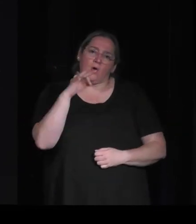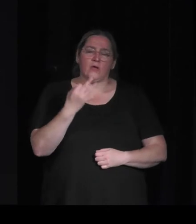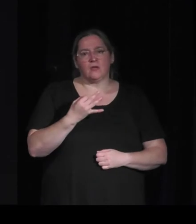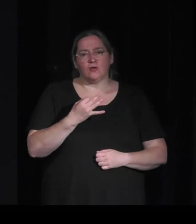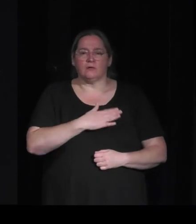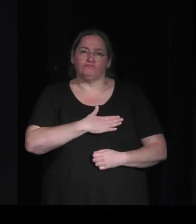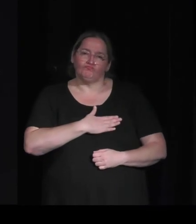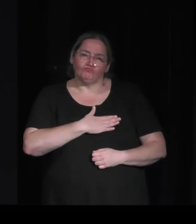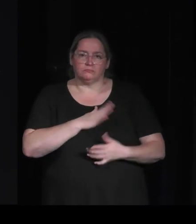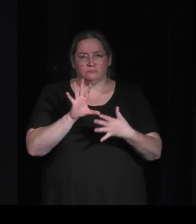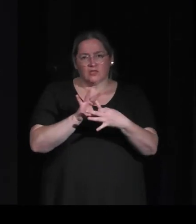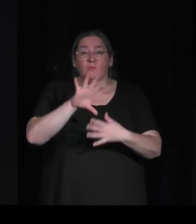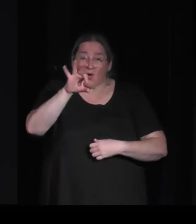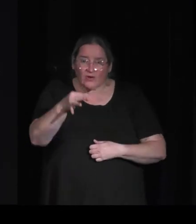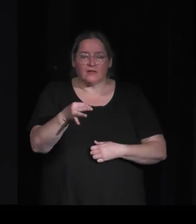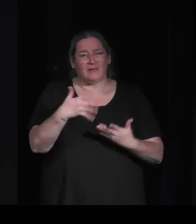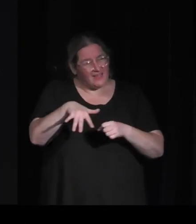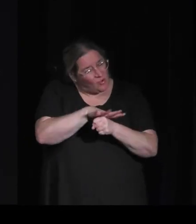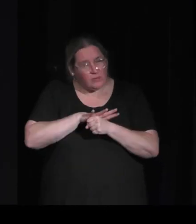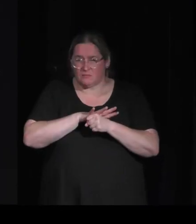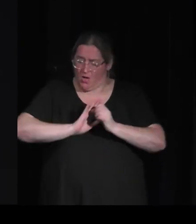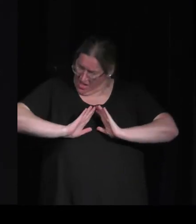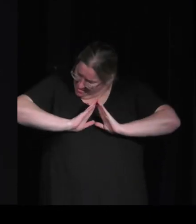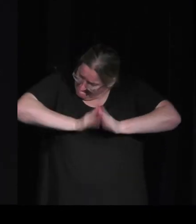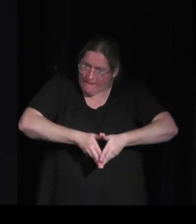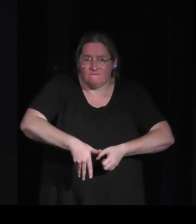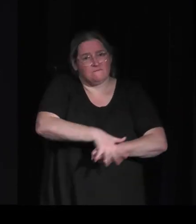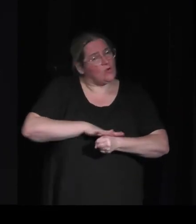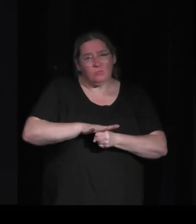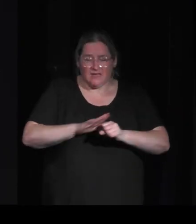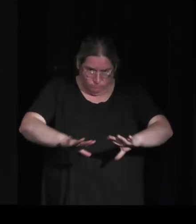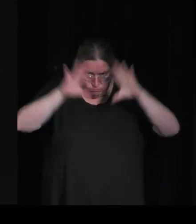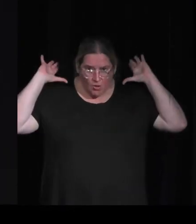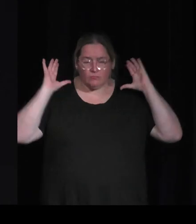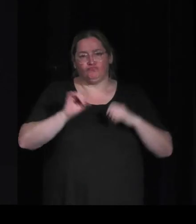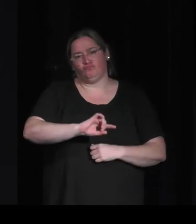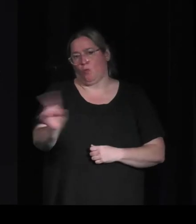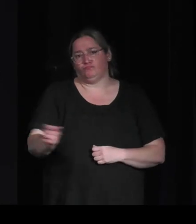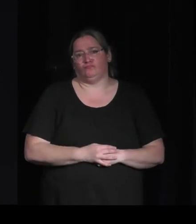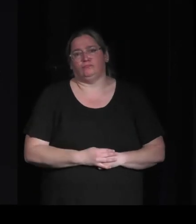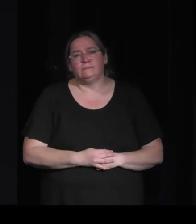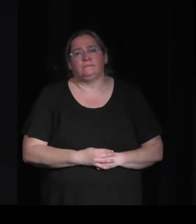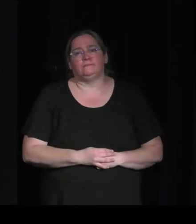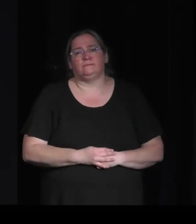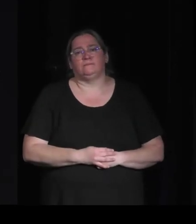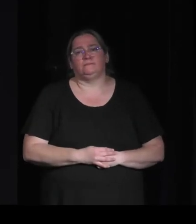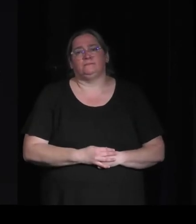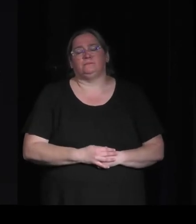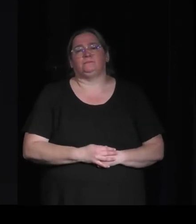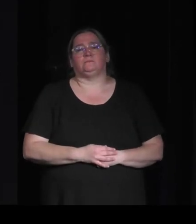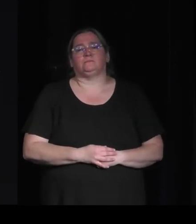attachements mais il n a jamais eu la promesse n jamais été tenue mais c'est pour ça que ce que je trouvais vraiment intéressant aussi dans